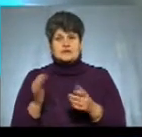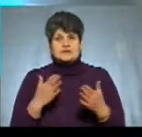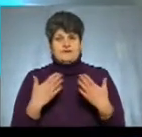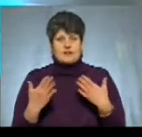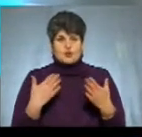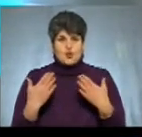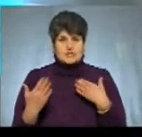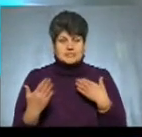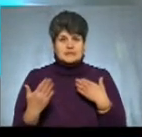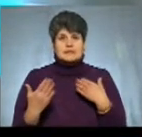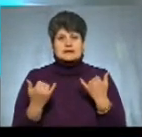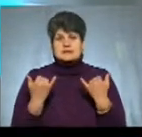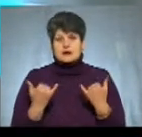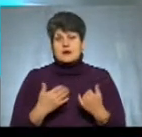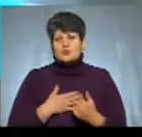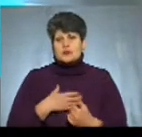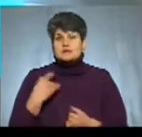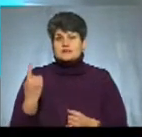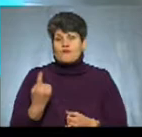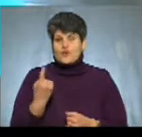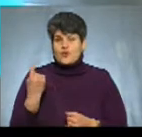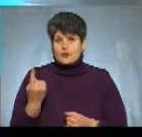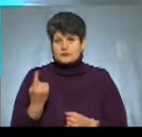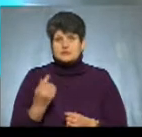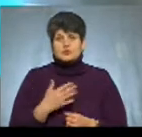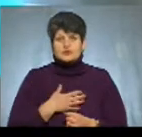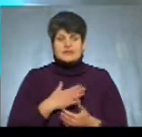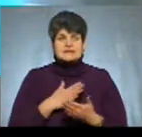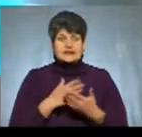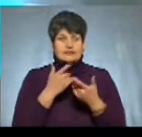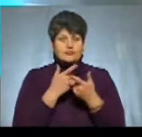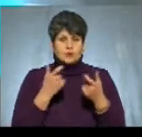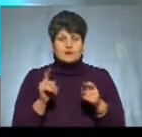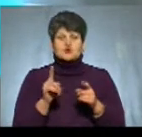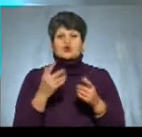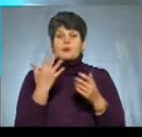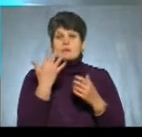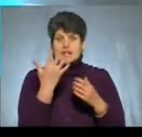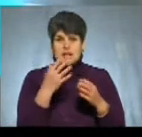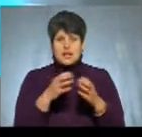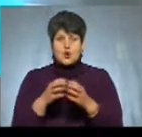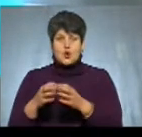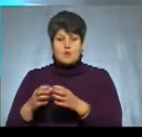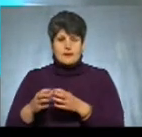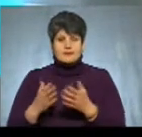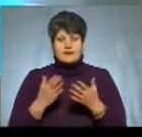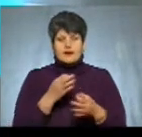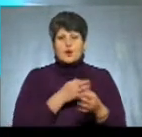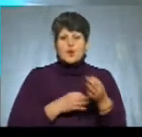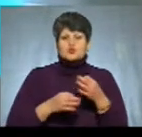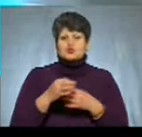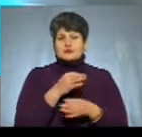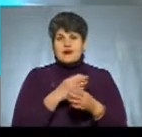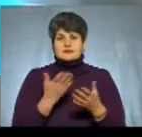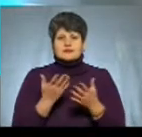зараз в нас в області. В нас є інформація щодо п'яти громад, в яких вже ведуться консультації, в деяких